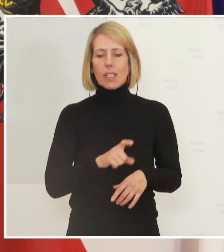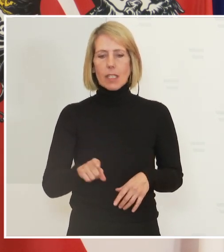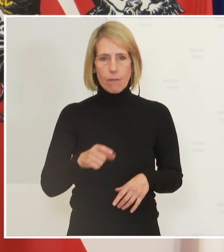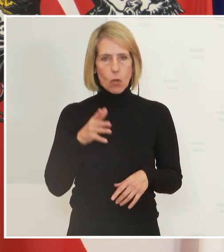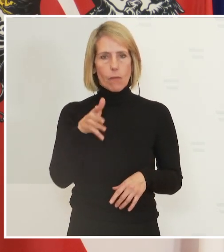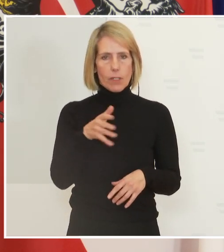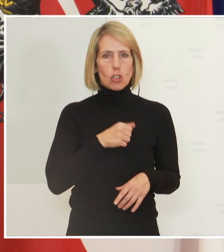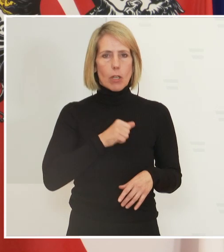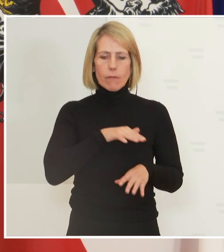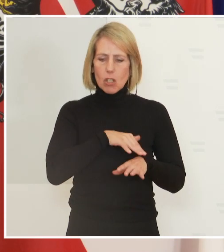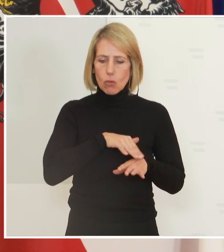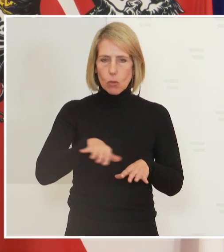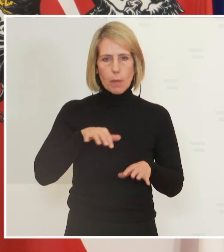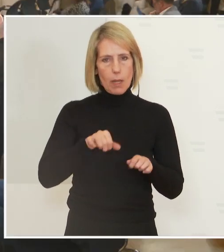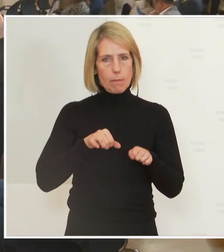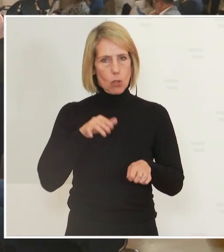flächendeckend möglich sein wird.